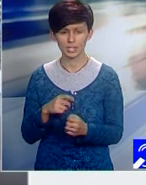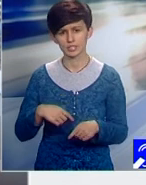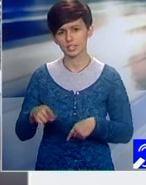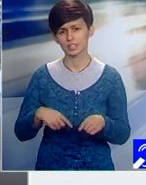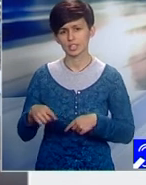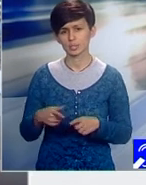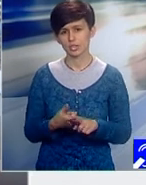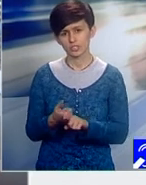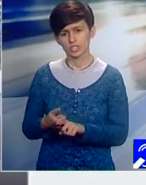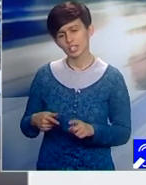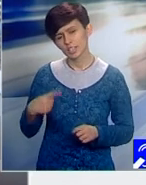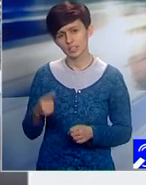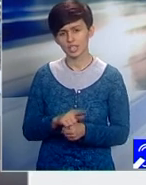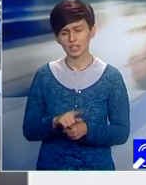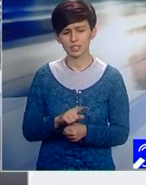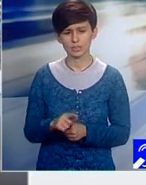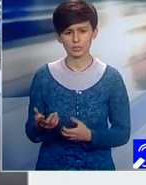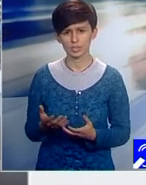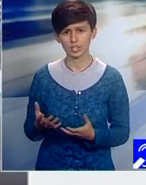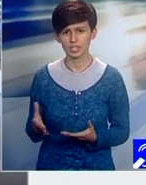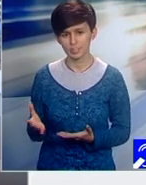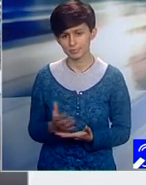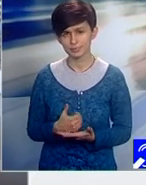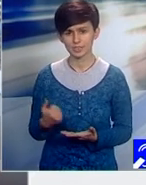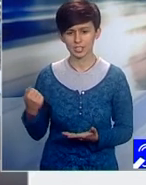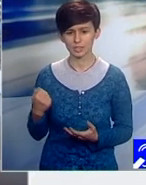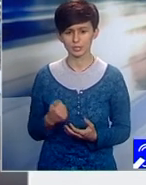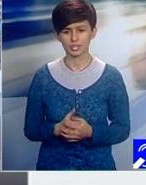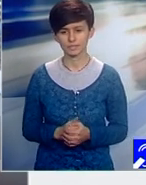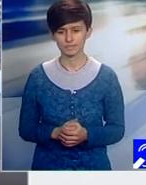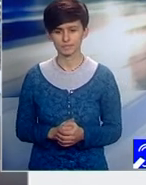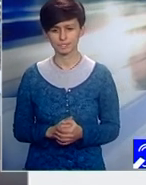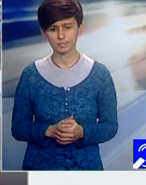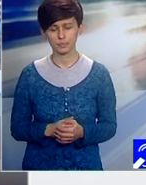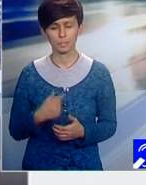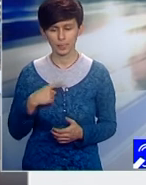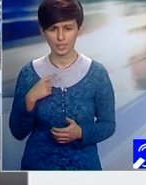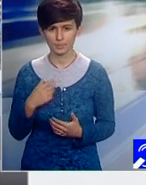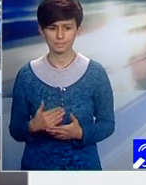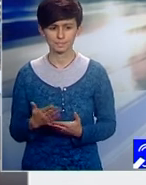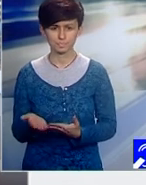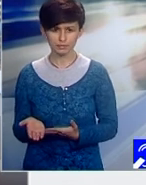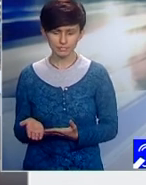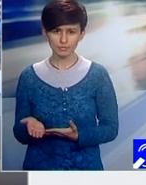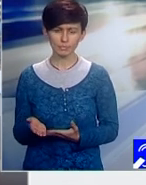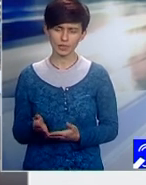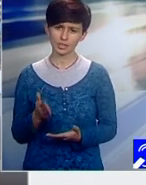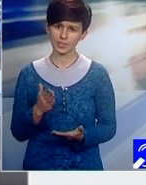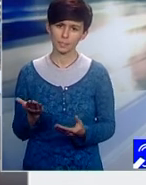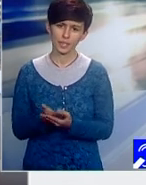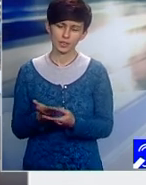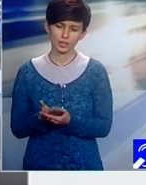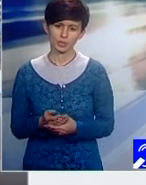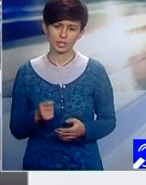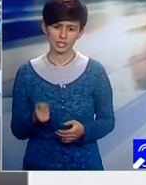momentan se adună în mod empiric. Deci sunt date, documente, rapoarte și